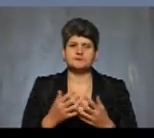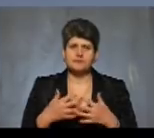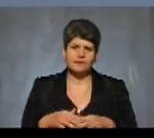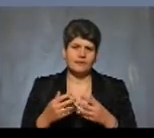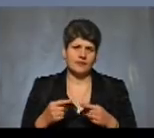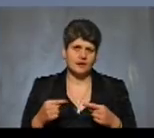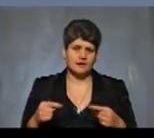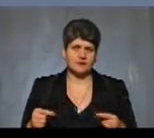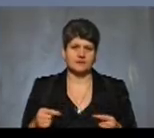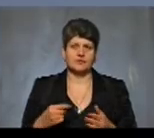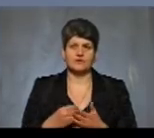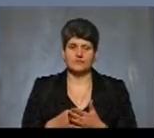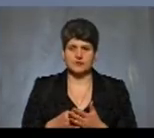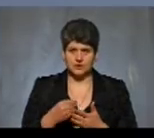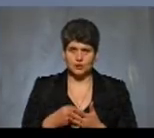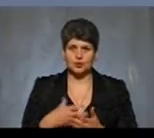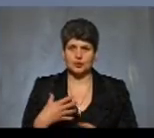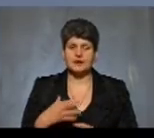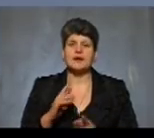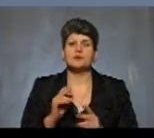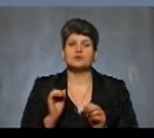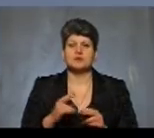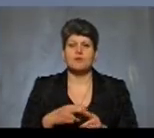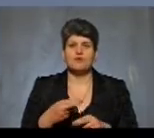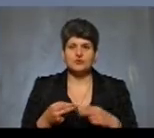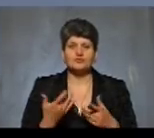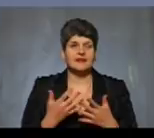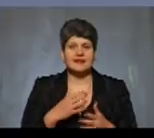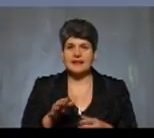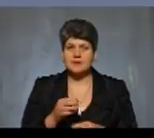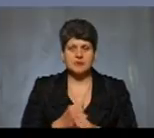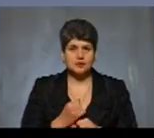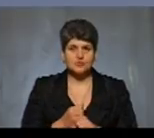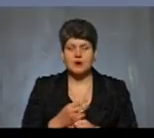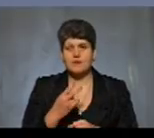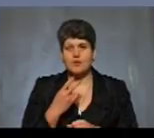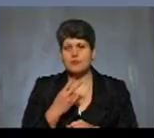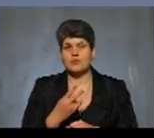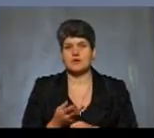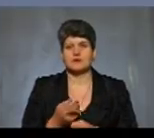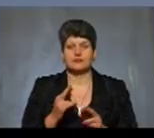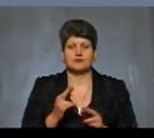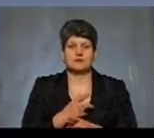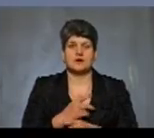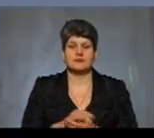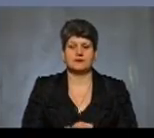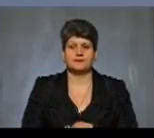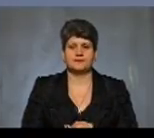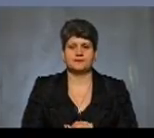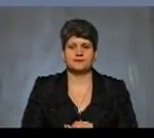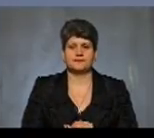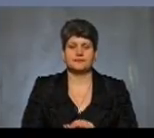дороговартісні, і яким чином їх також можна буде повернути, якщо вони не працюють, чи показуються неправильно? Дивіться,